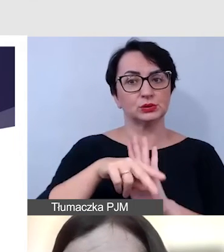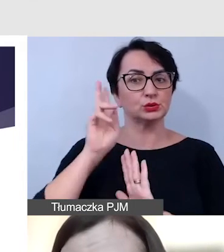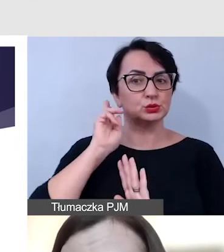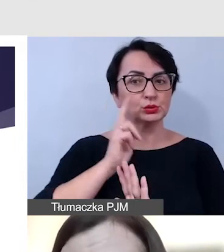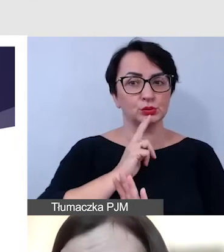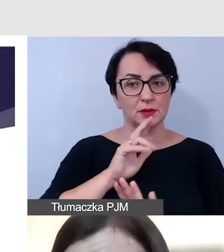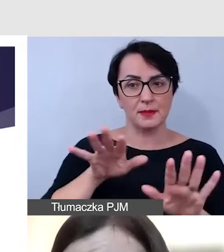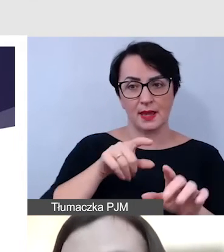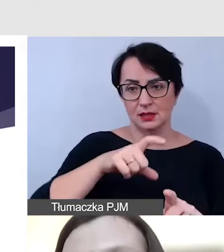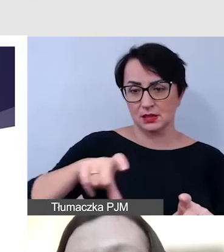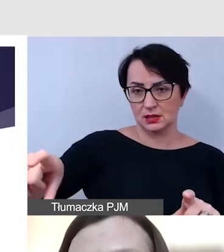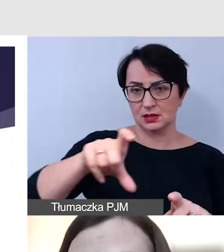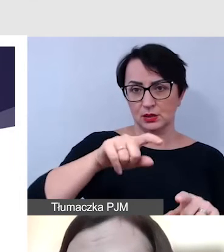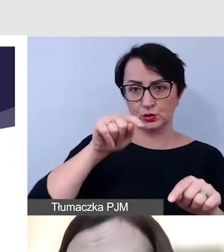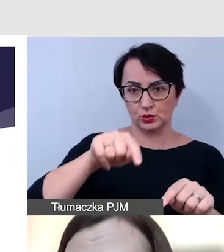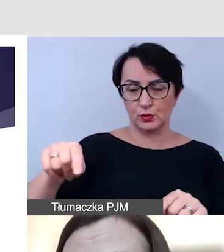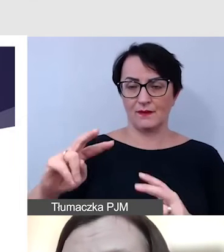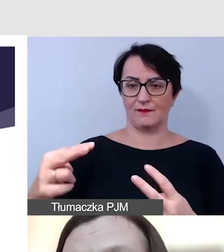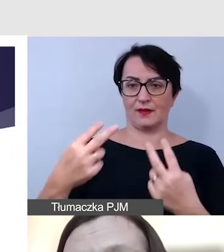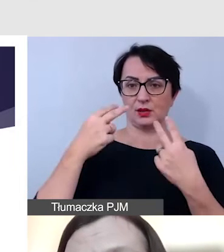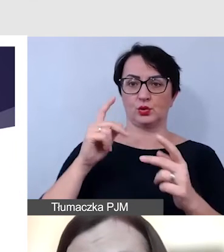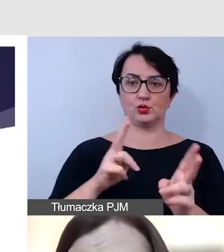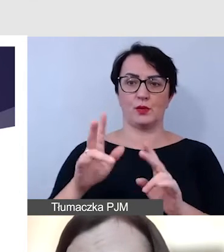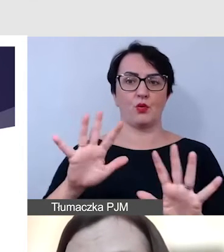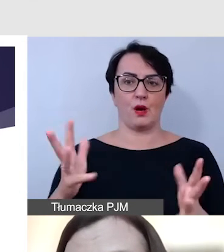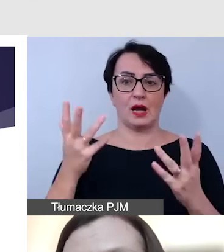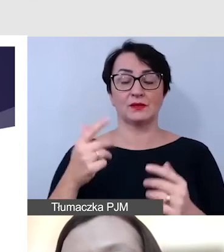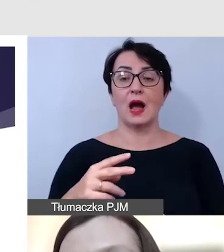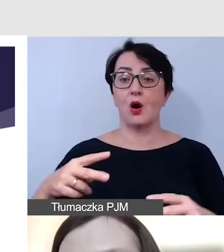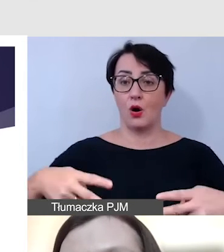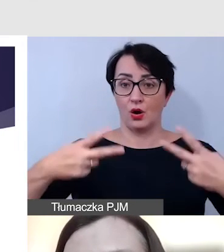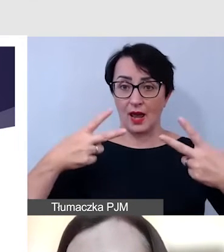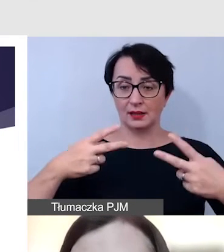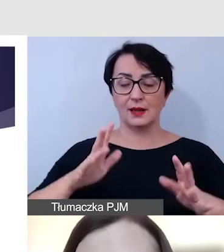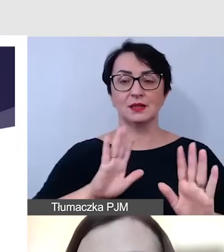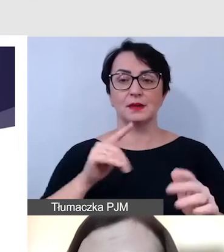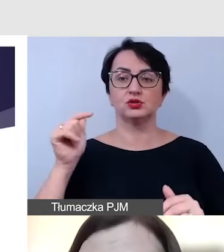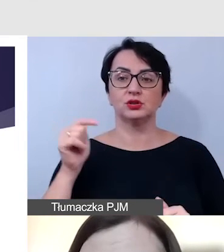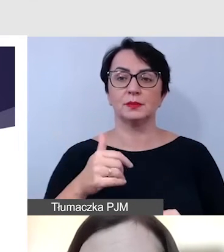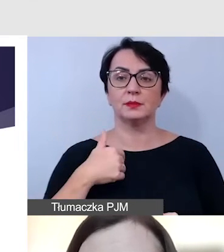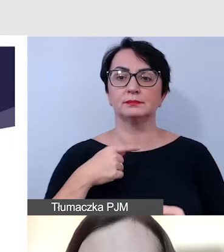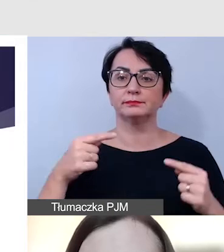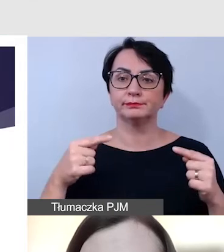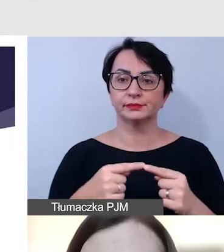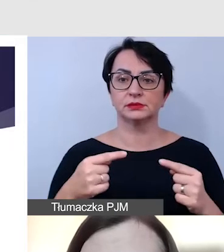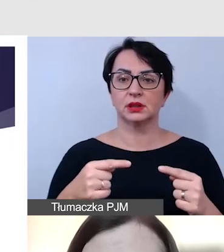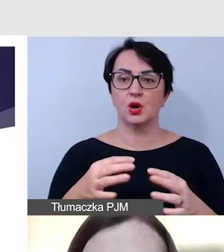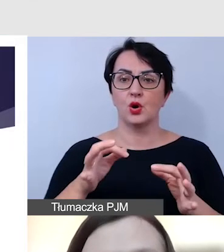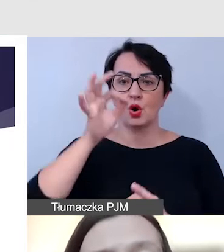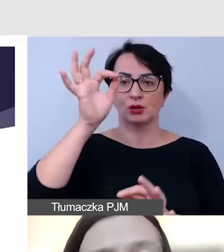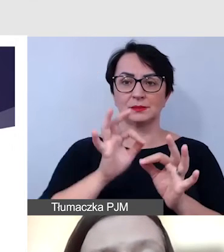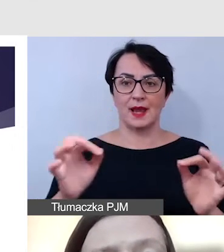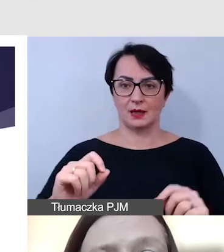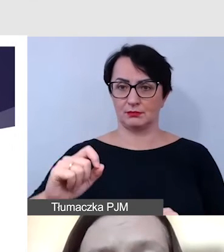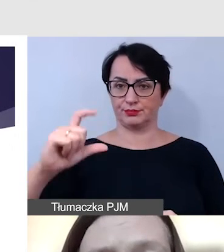widać tłumacza. W transmisji online dbamy o to, by tłumacz był odpowiedniego rozmiaru.